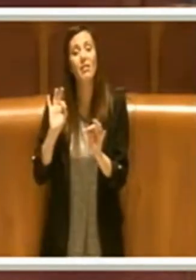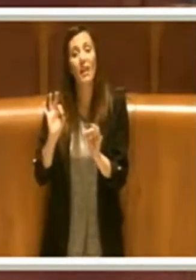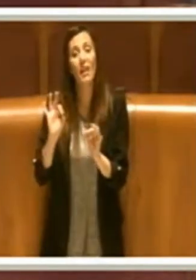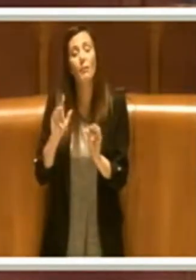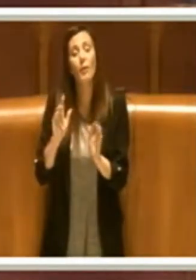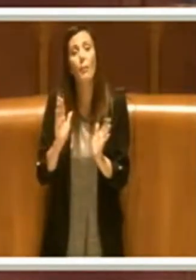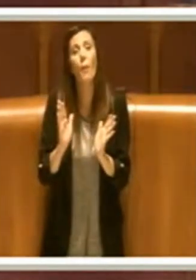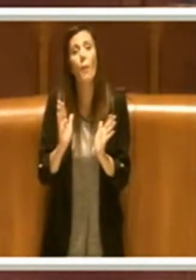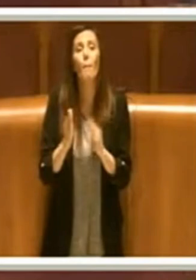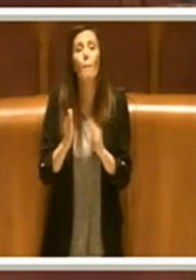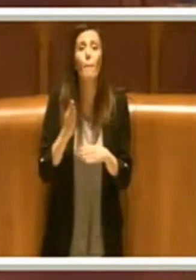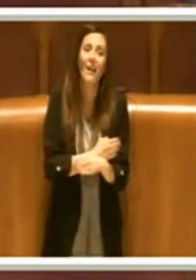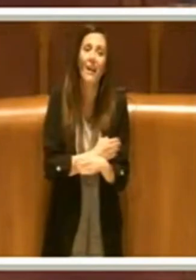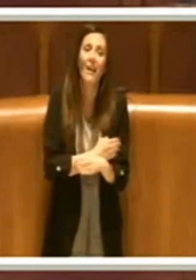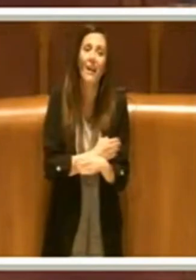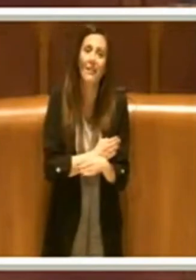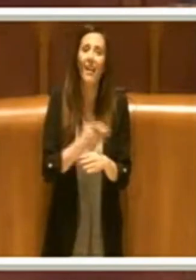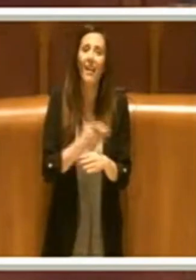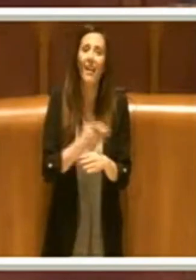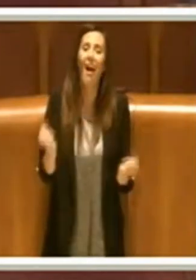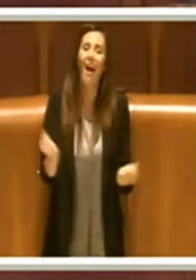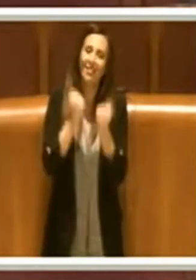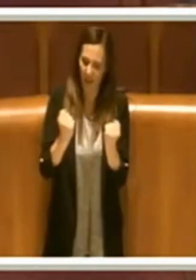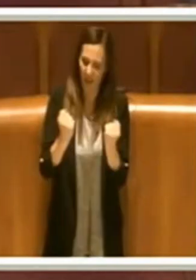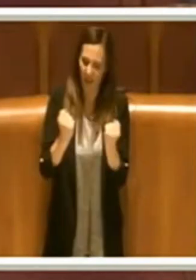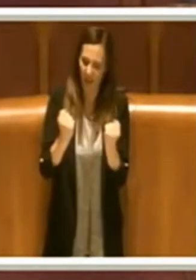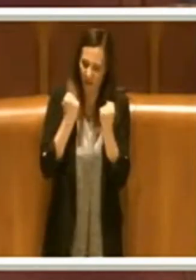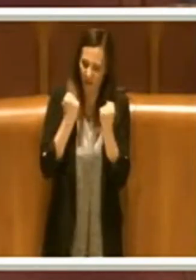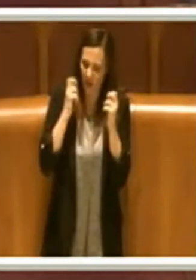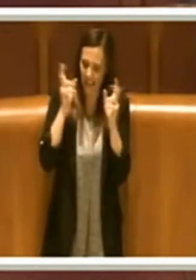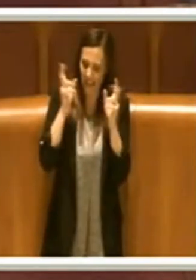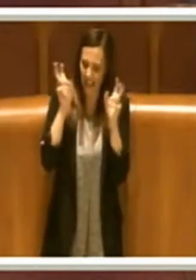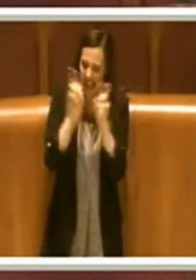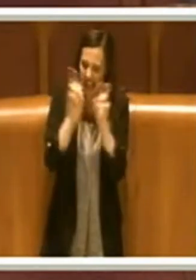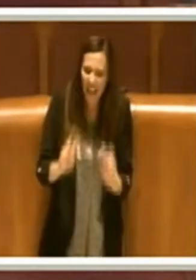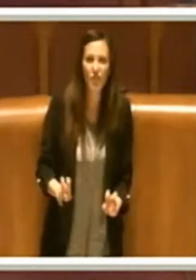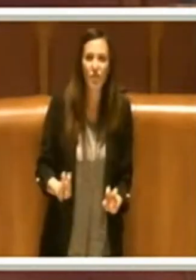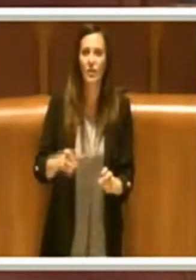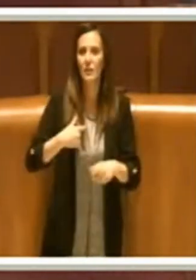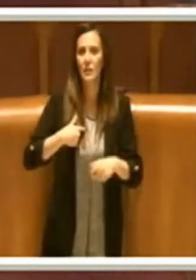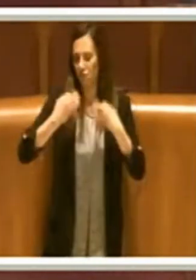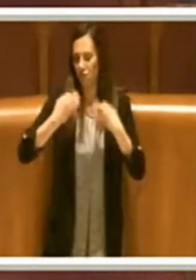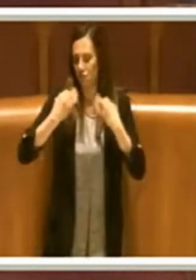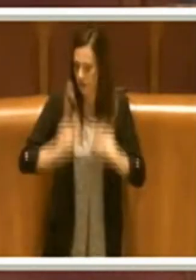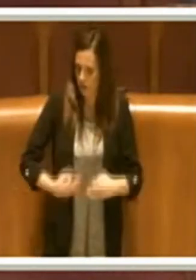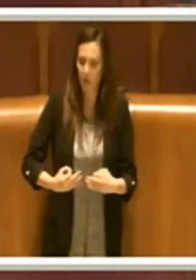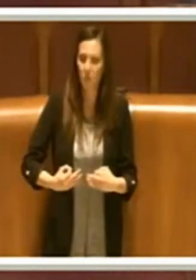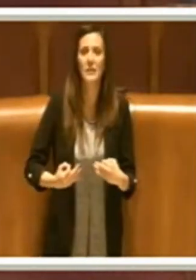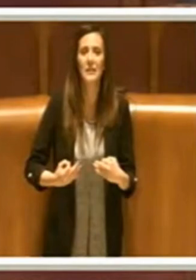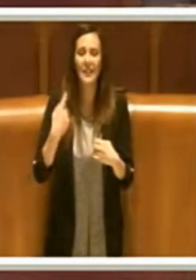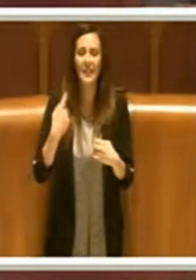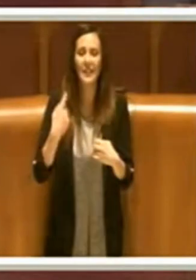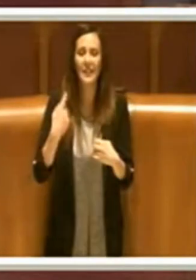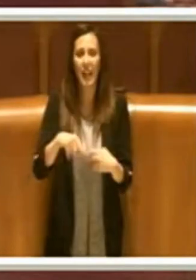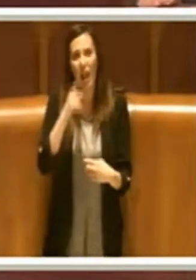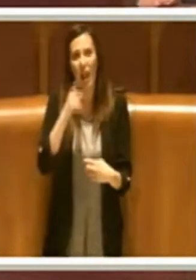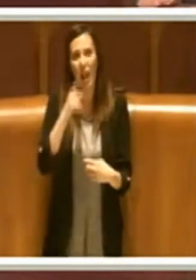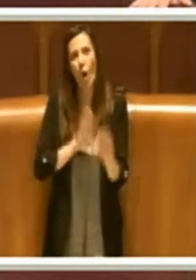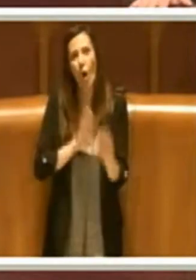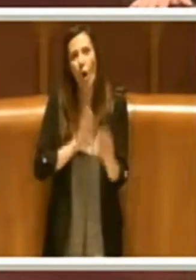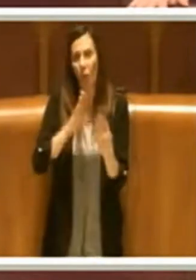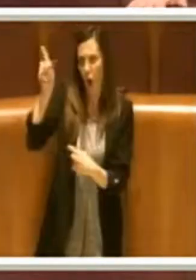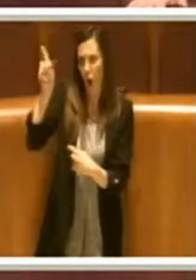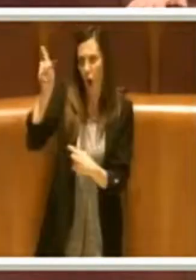con forza, con energia, con determinatezza nei confronti del